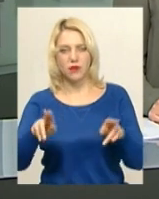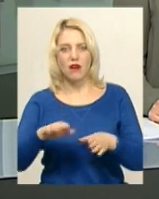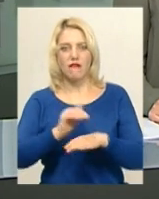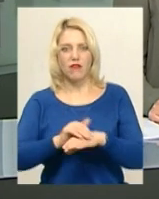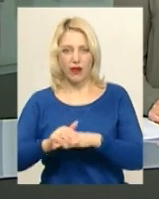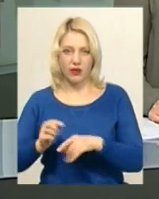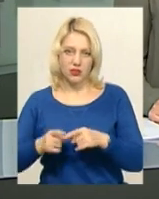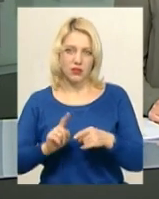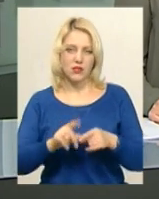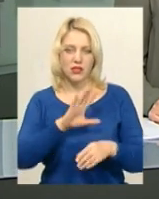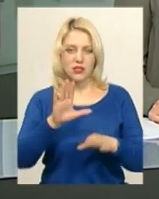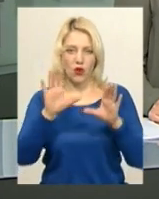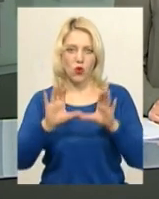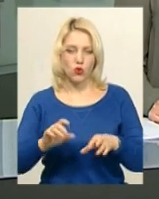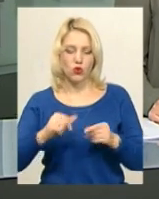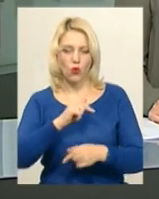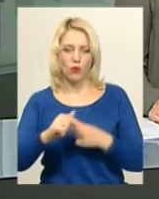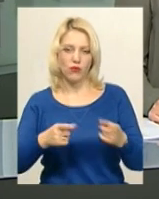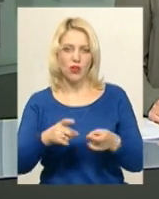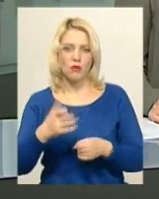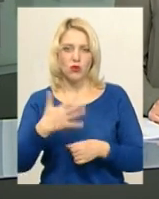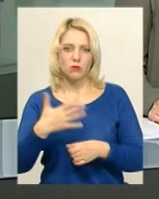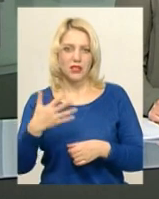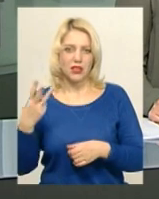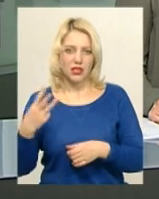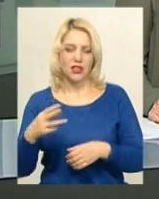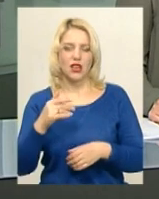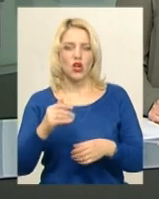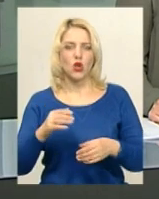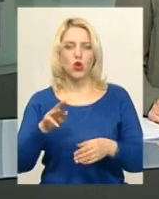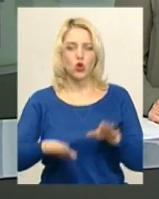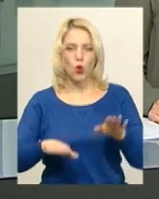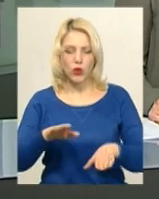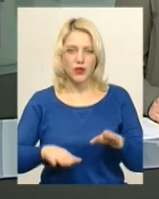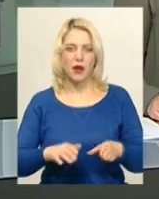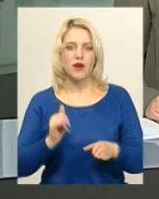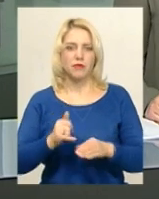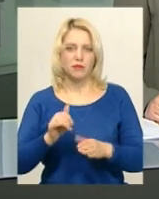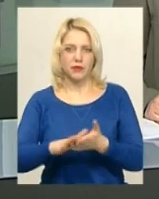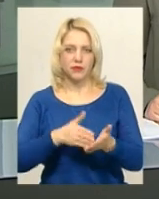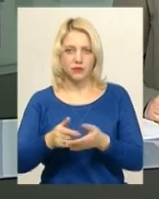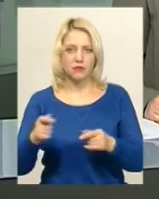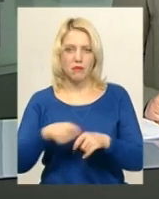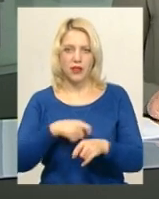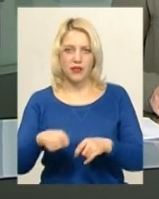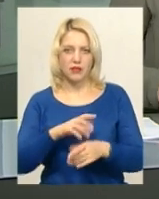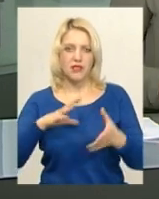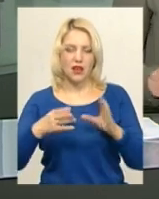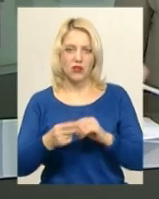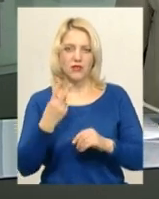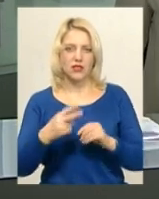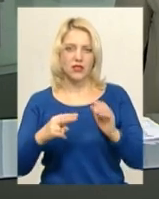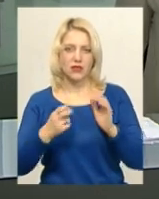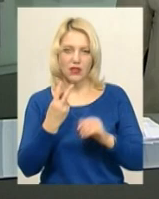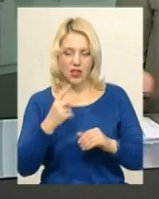З незаконного обігу вилучено 553 тони паливно-мастильних матеріалів на загальну суму 12,7 млн грн.